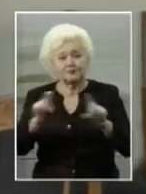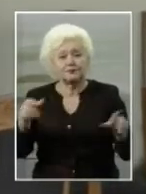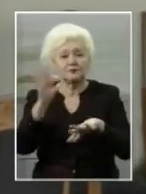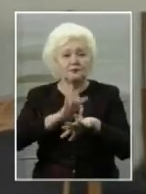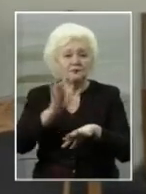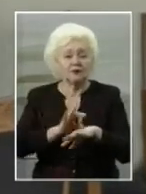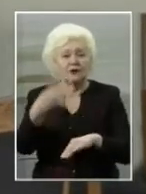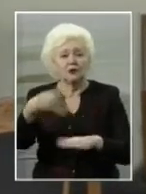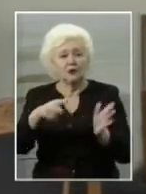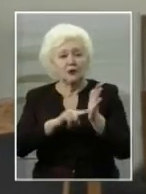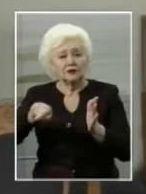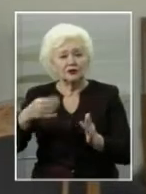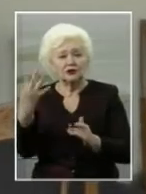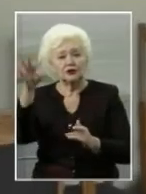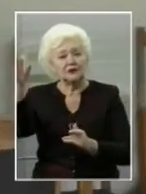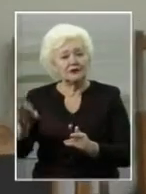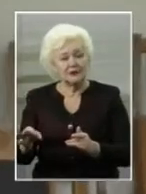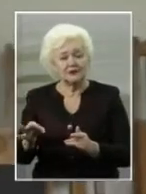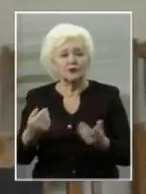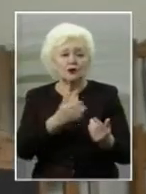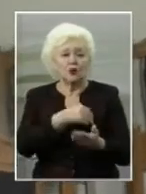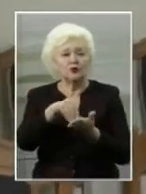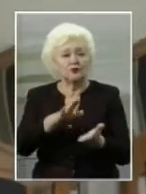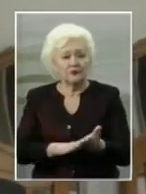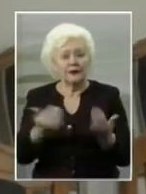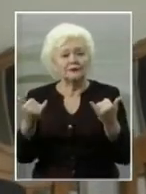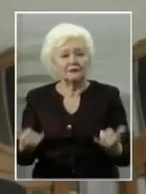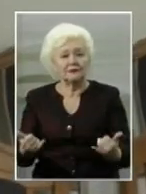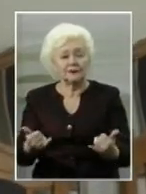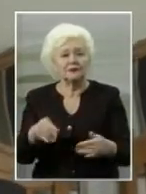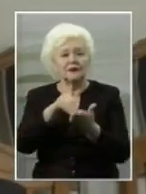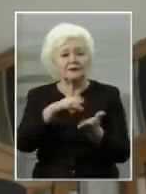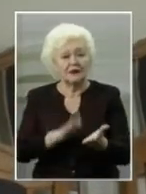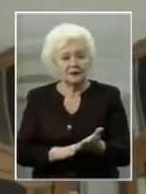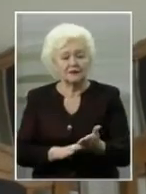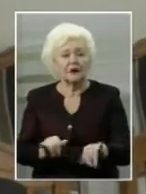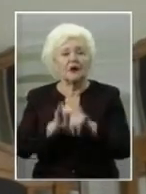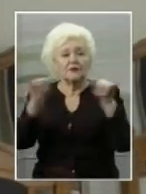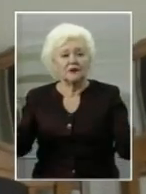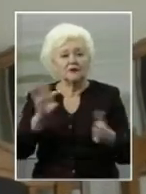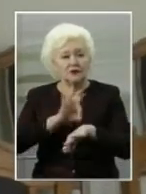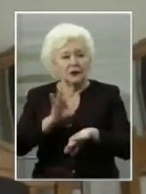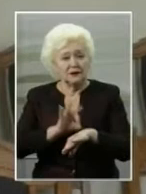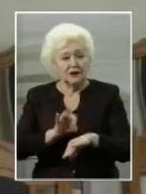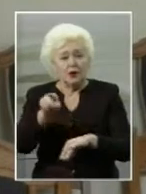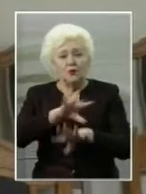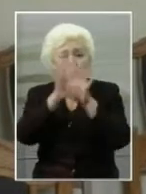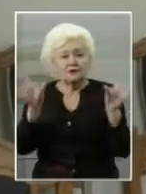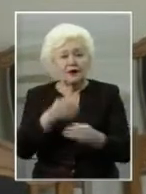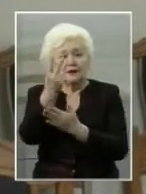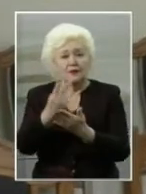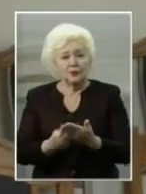хворих – 46,4 відсотка. Я хочу відзначити, на сьогодні зафіксовано підвищення захворюваності по загальним